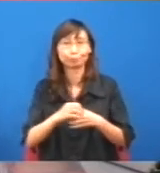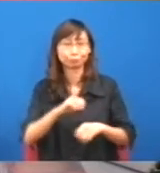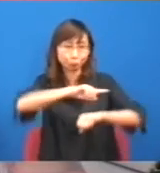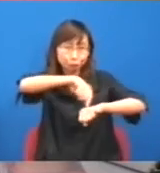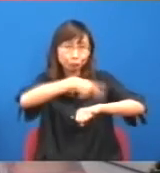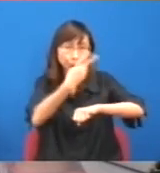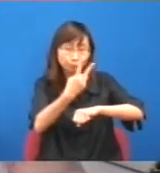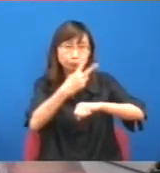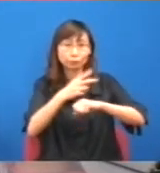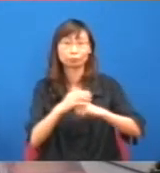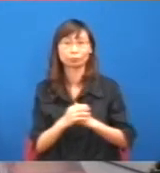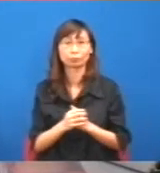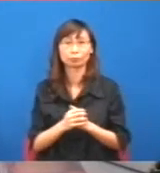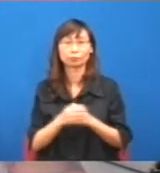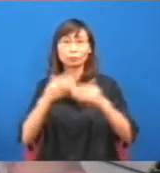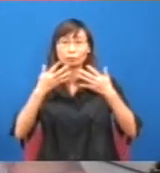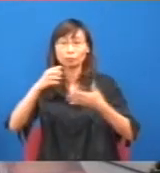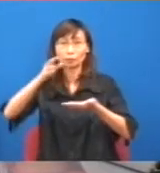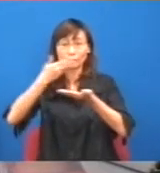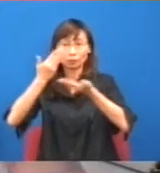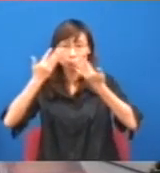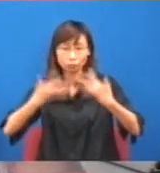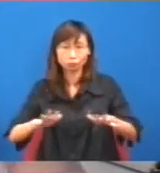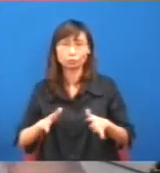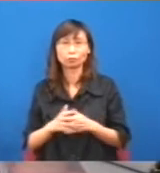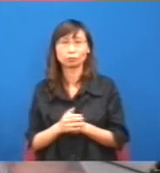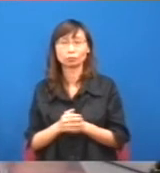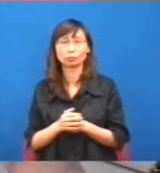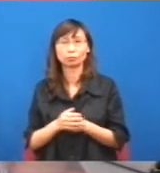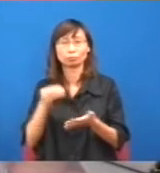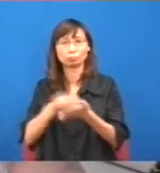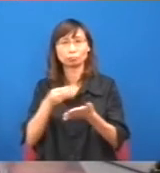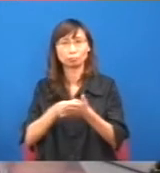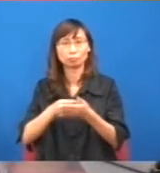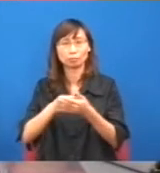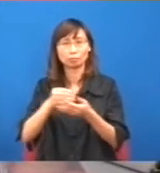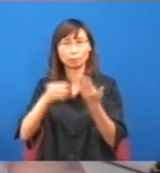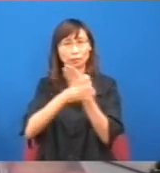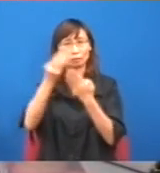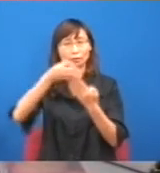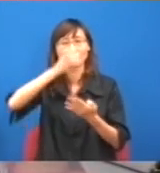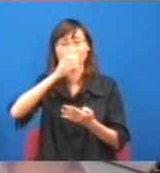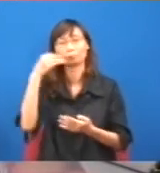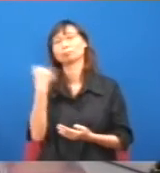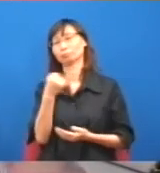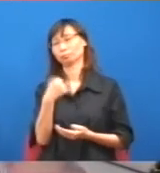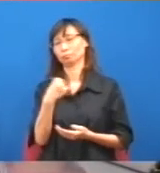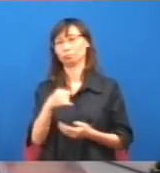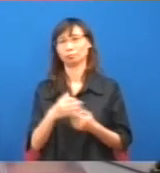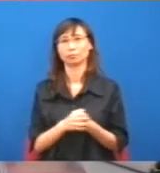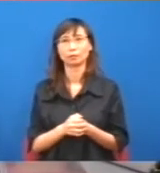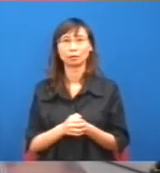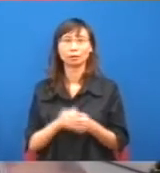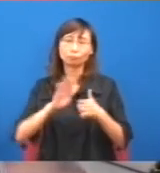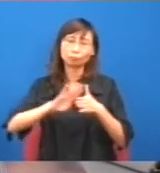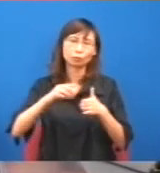才,吃完之後,買一杯茶飲,都一分鐘買不到,就是這樣一回事,所以